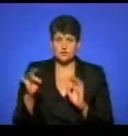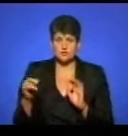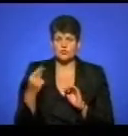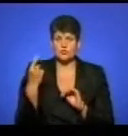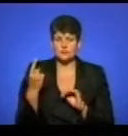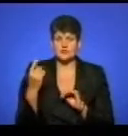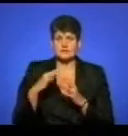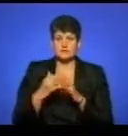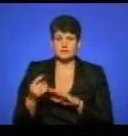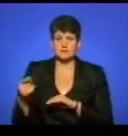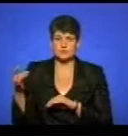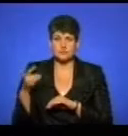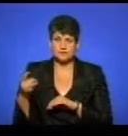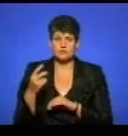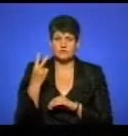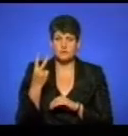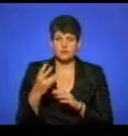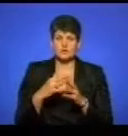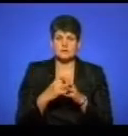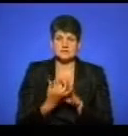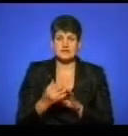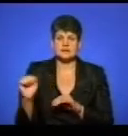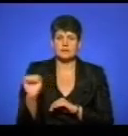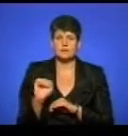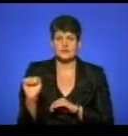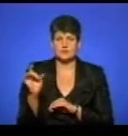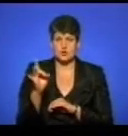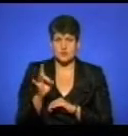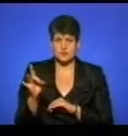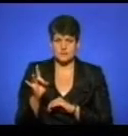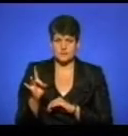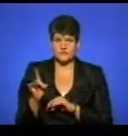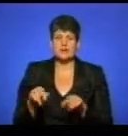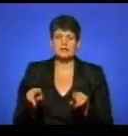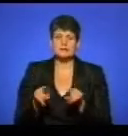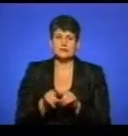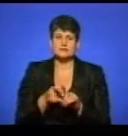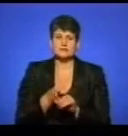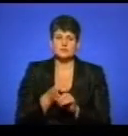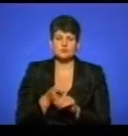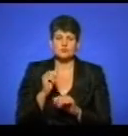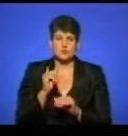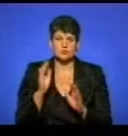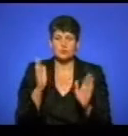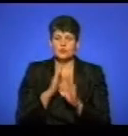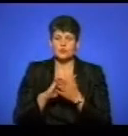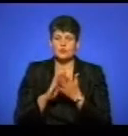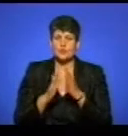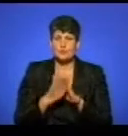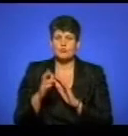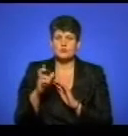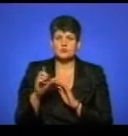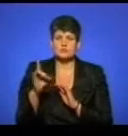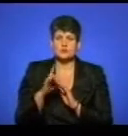Тернопільському і у двох населених пунктах у Теребовлянському районі. Також через несприятливі погодні умови у Борщівському